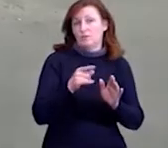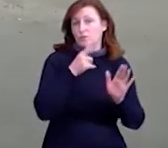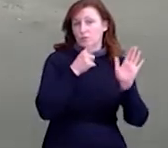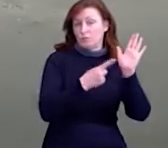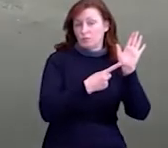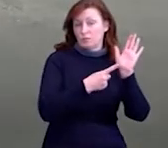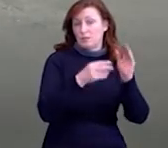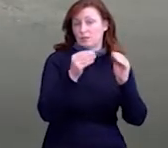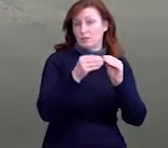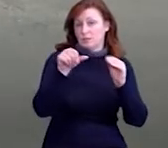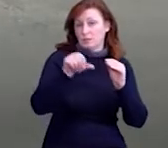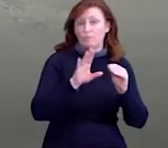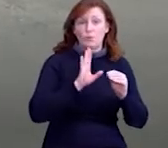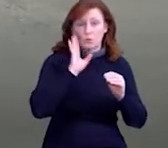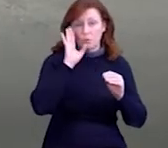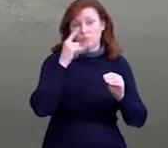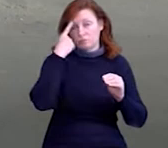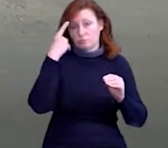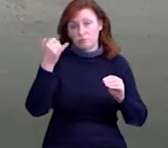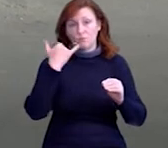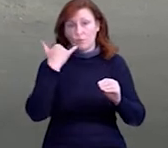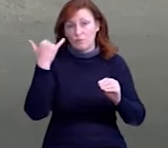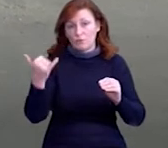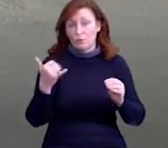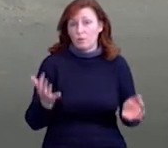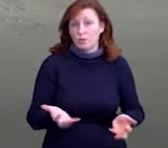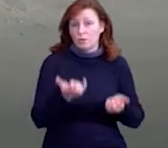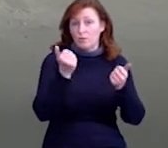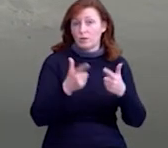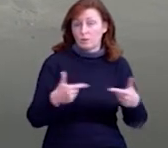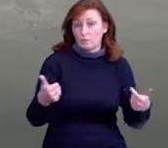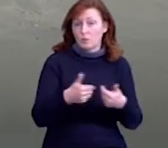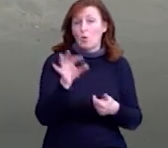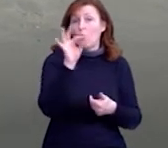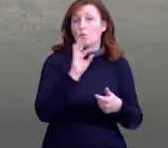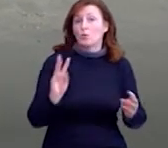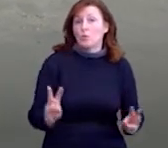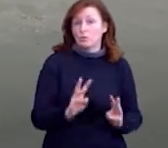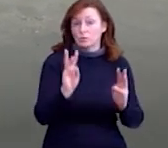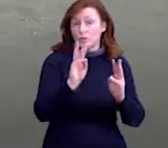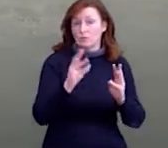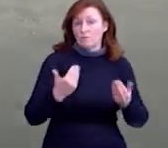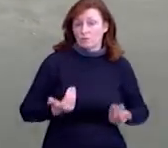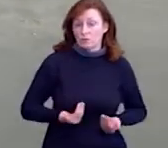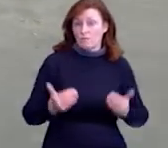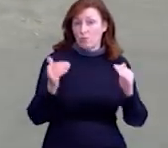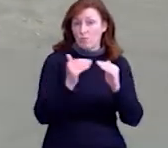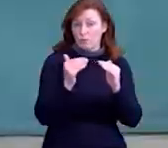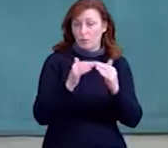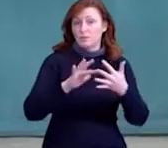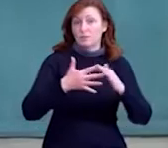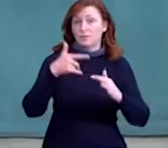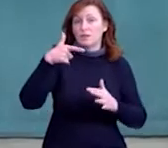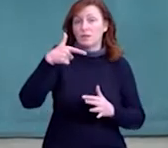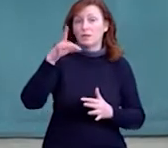6 годині 10 хвилин надійшло повідомлення до рятувального підрозділу про пожежу житлового будинку в селі Грем'яч.